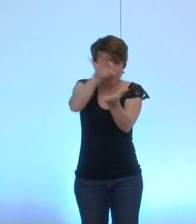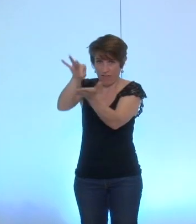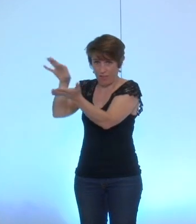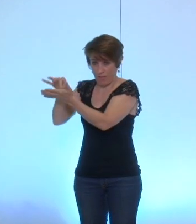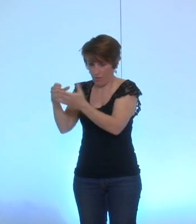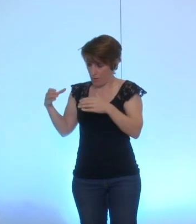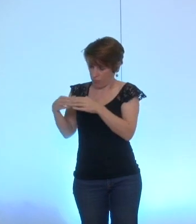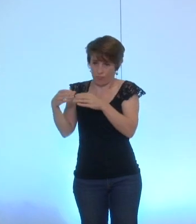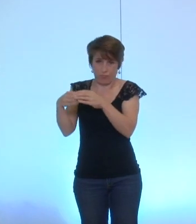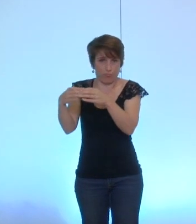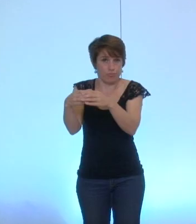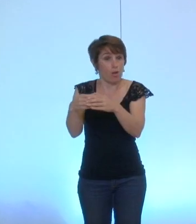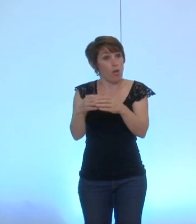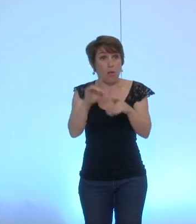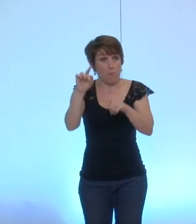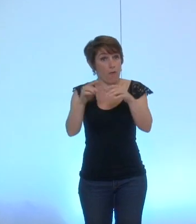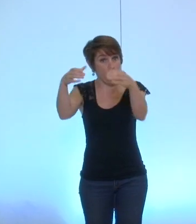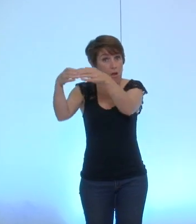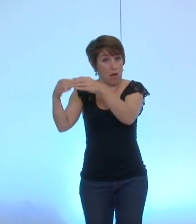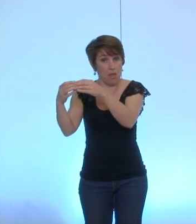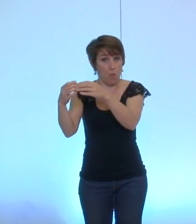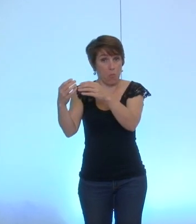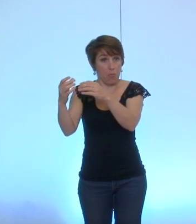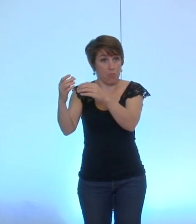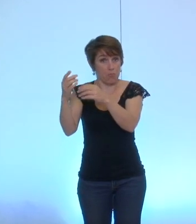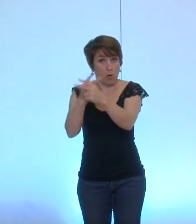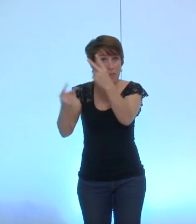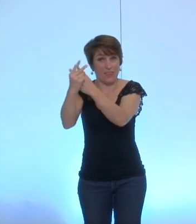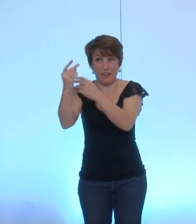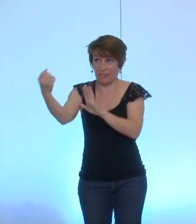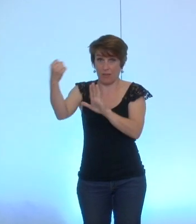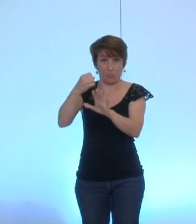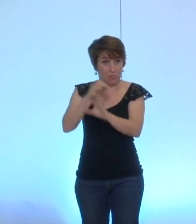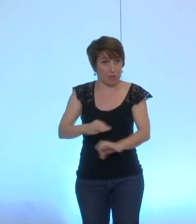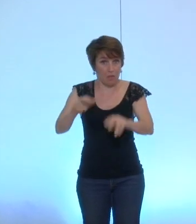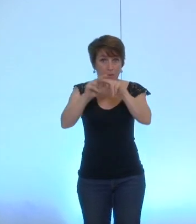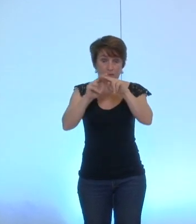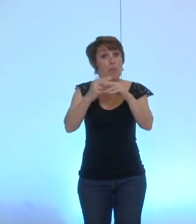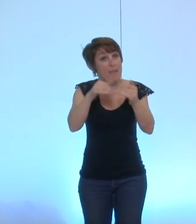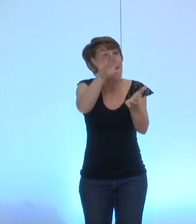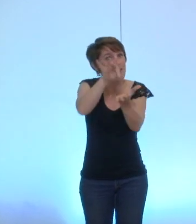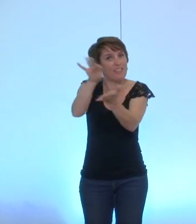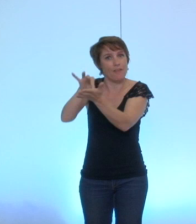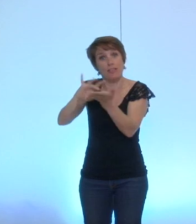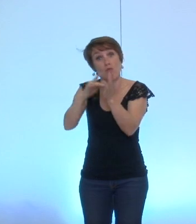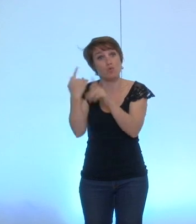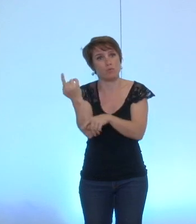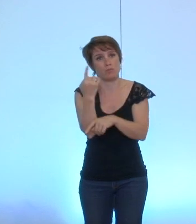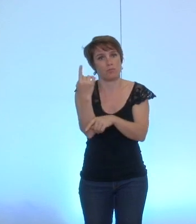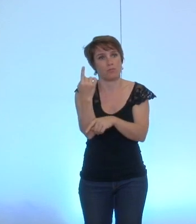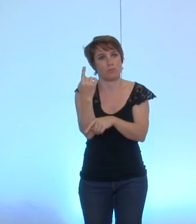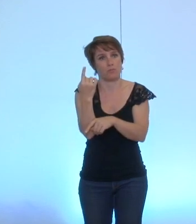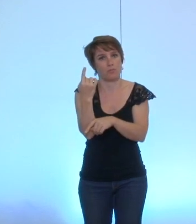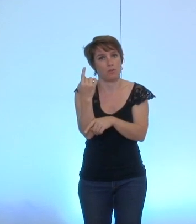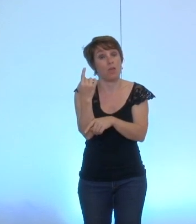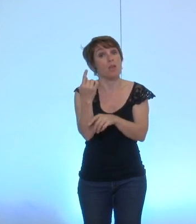auxquels tous les groupes n'ont pas nécessairement envoyé de représentants mais tous les groupes étaient invités et y compris